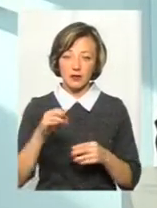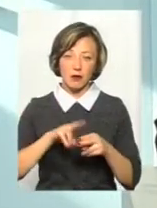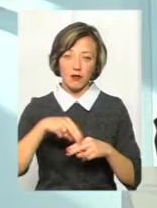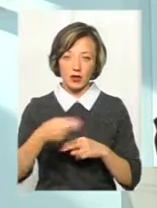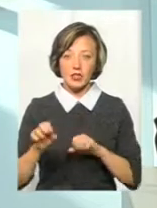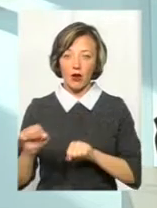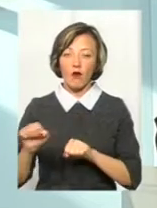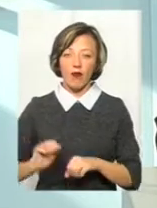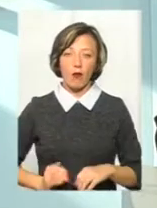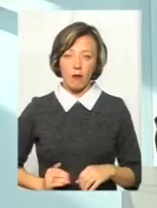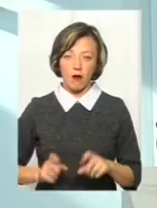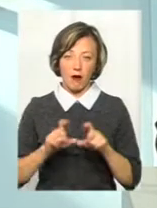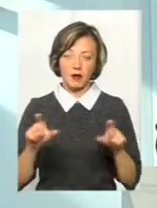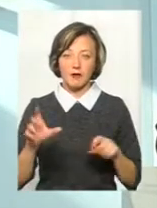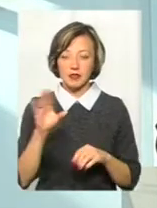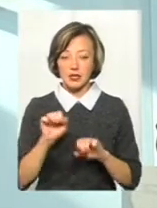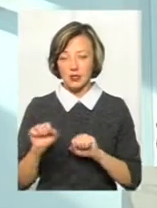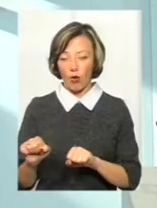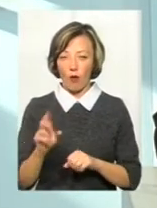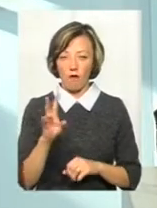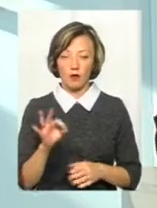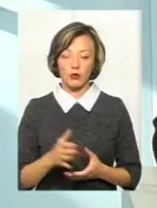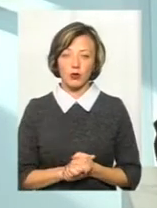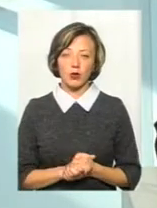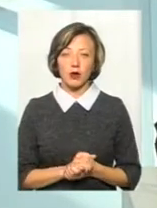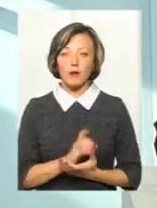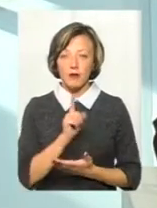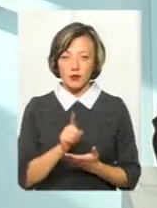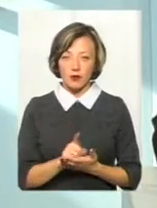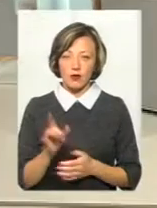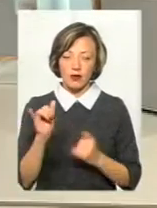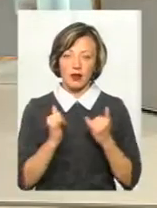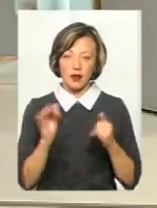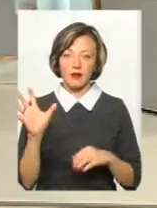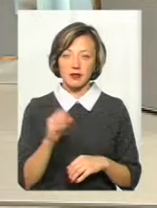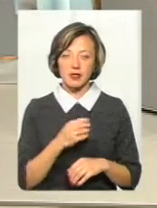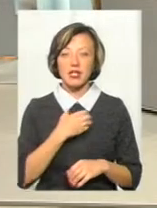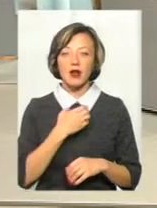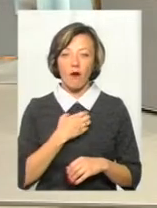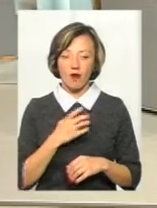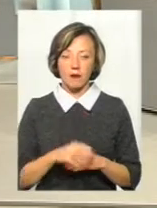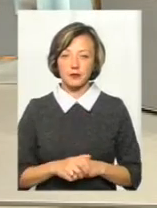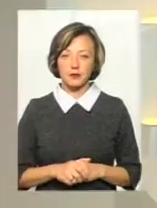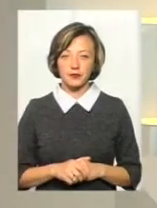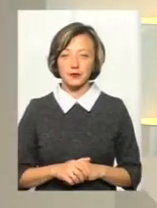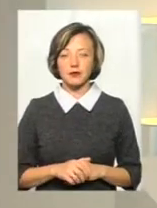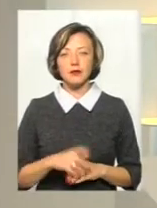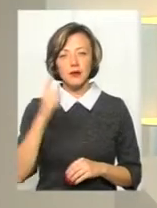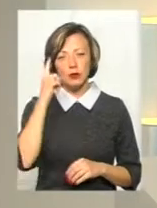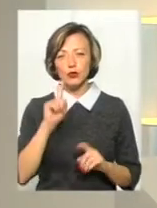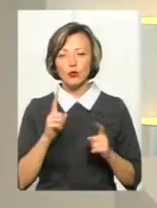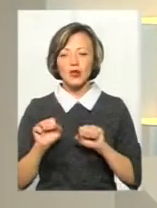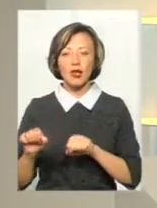поверне страхова компанія, адже все застраховано. Це обов'язково для всіх. Як ви думаєте, чому в нас страхування не